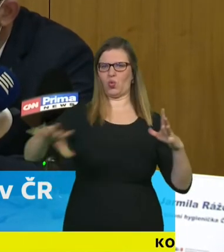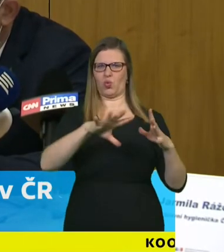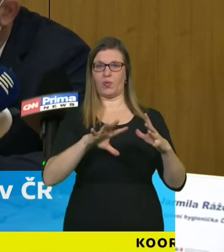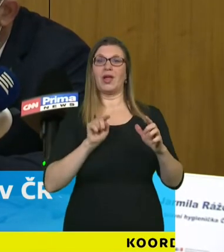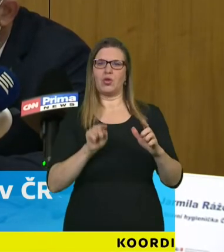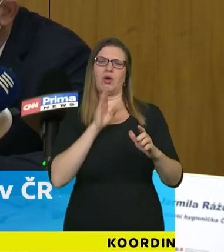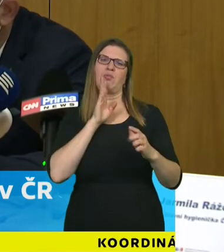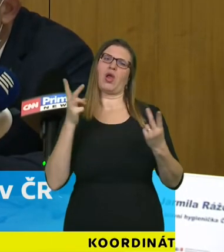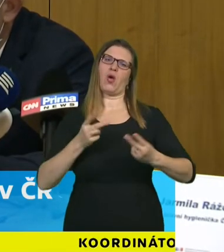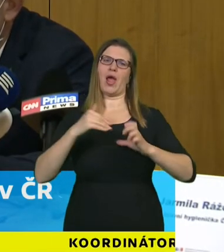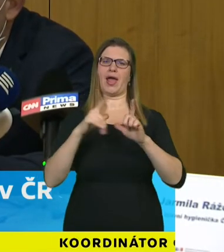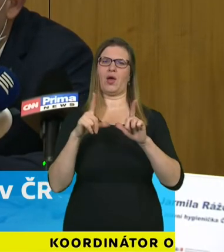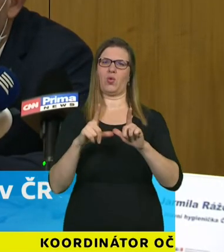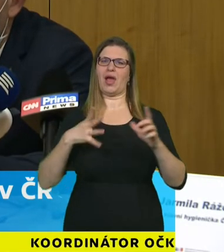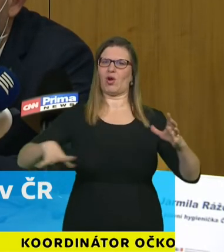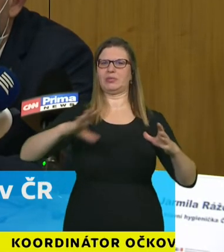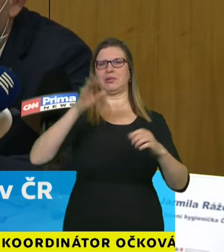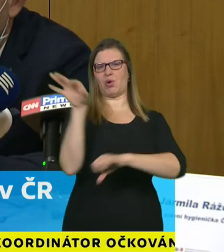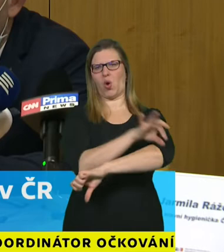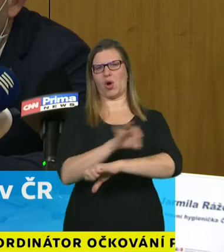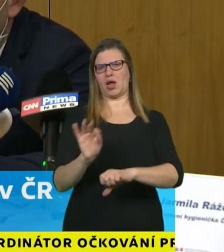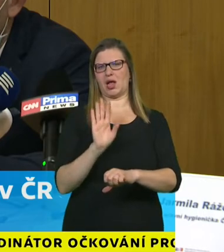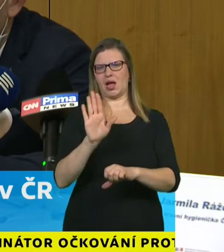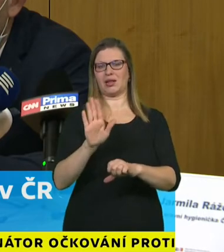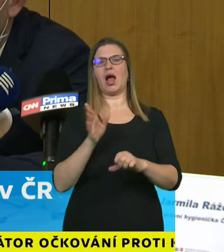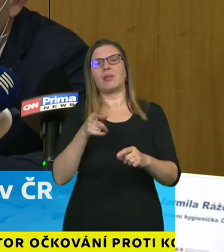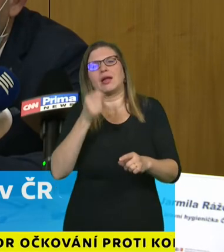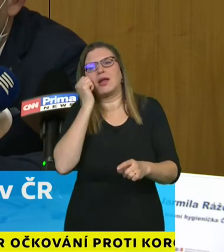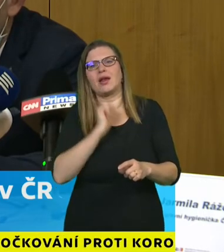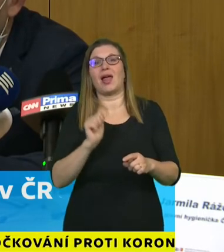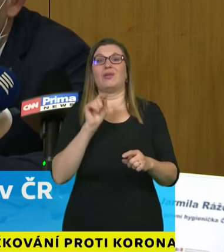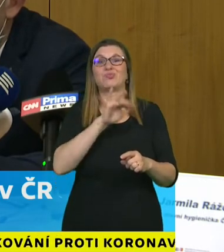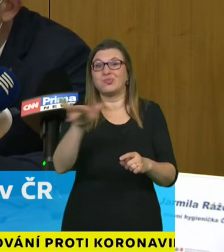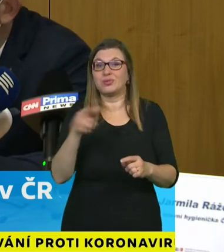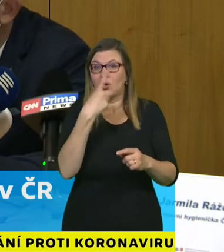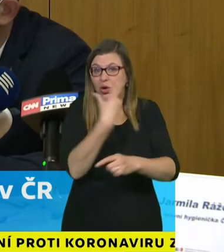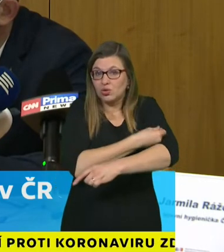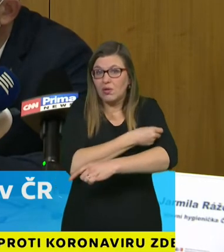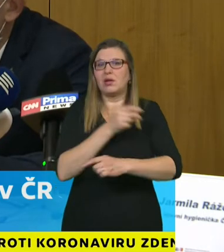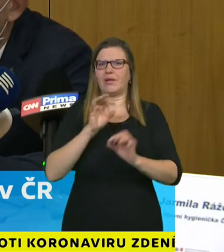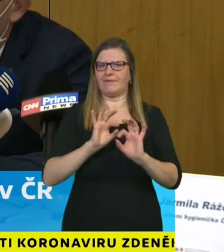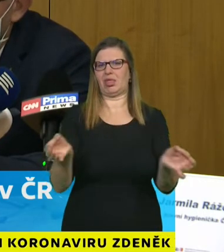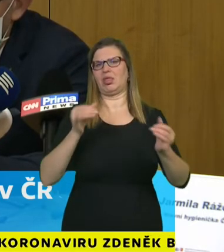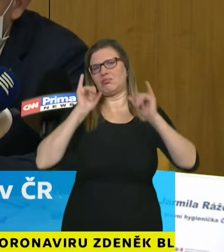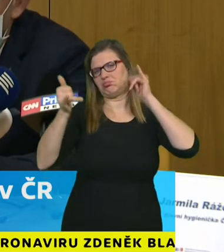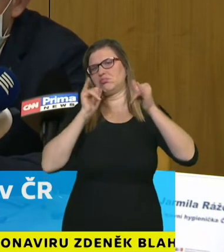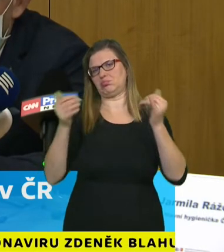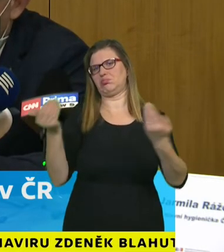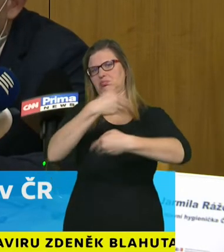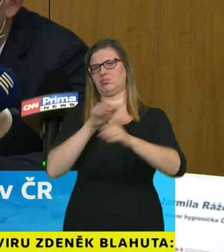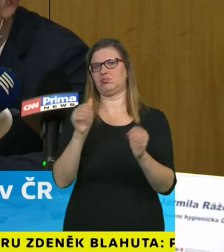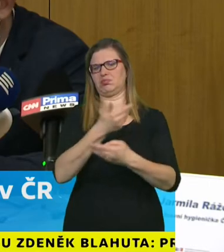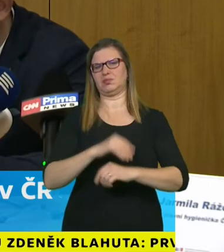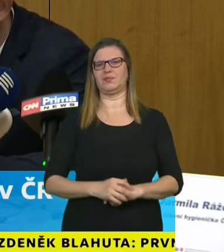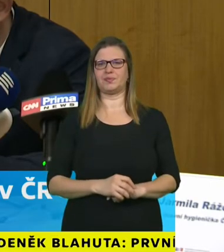materiál v té pozici nebo v té podobě ve které ve které bude v podstatě připraven k aplikaci má pan